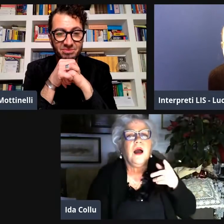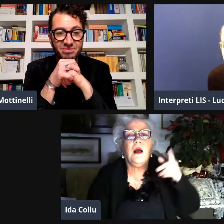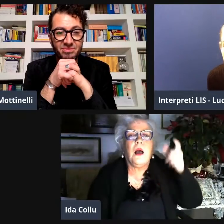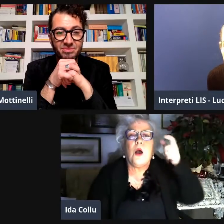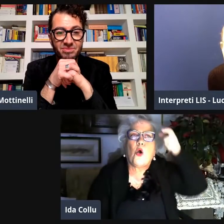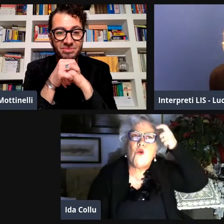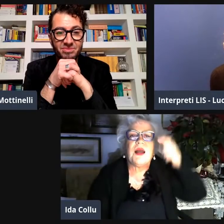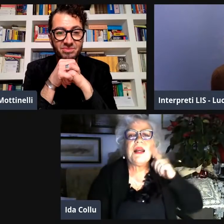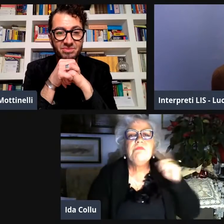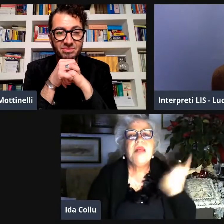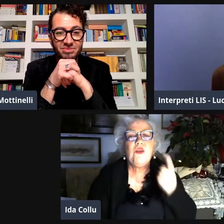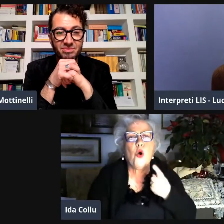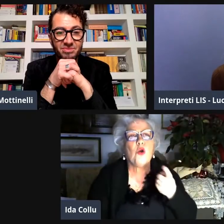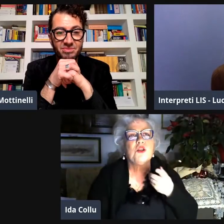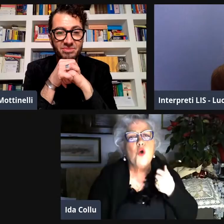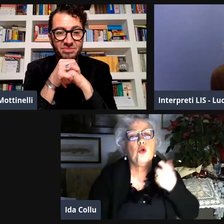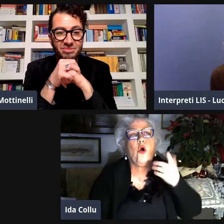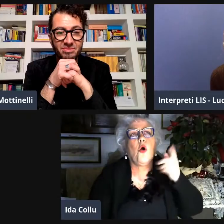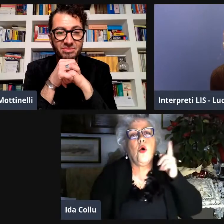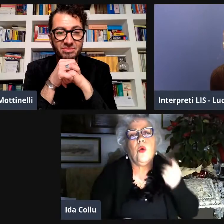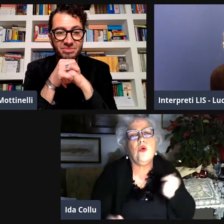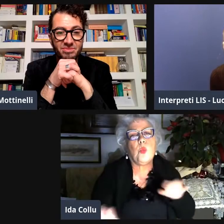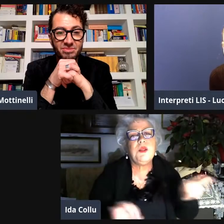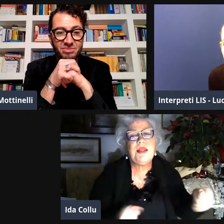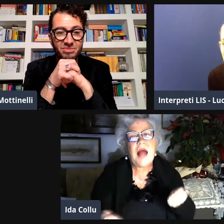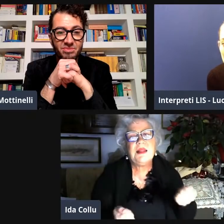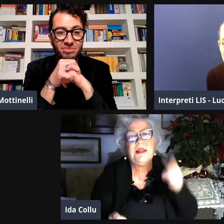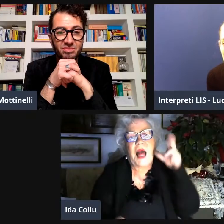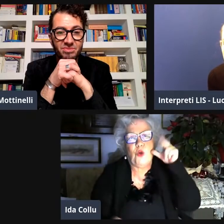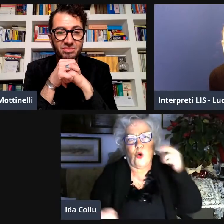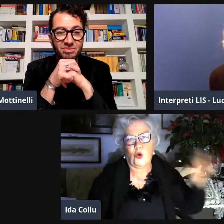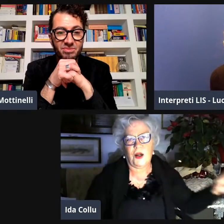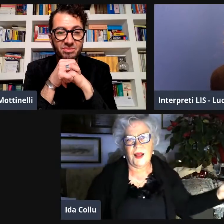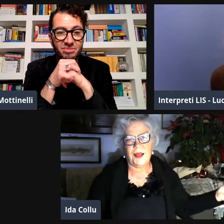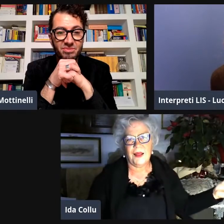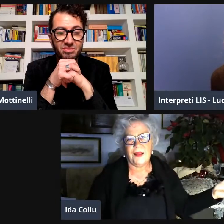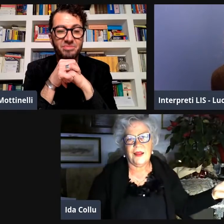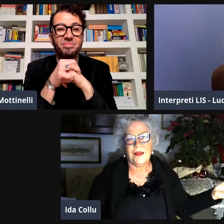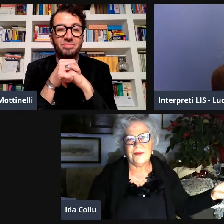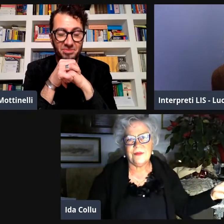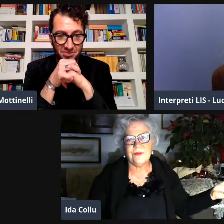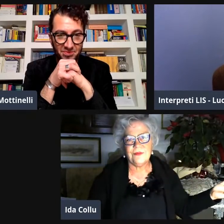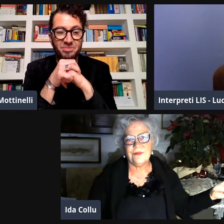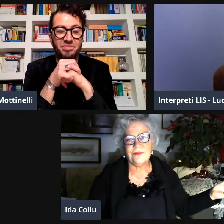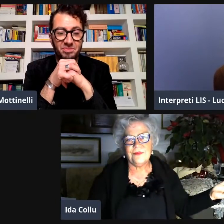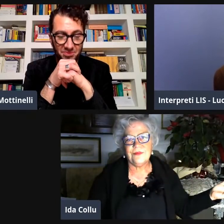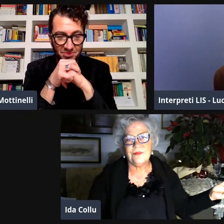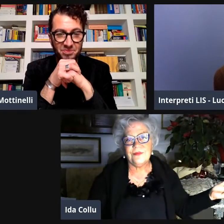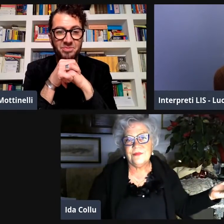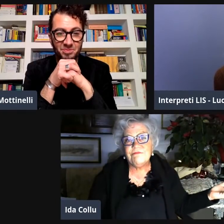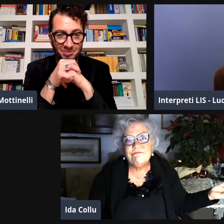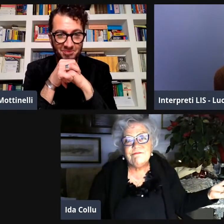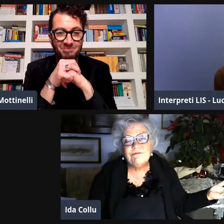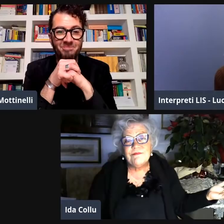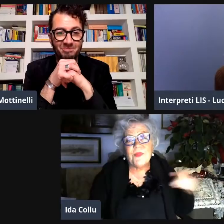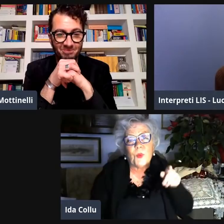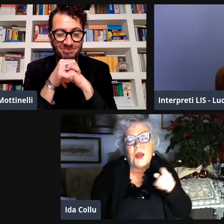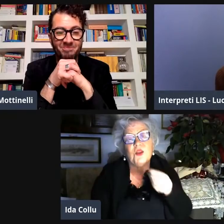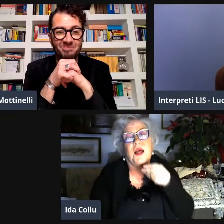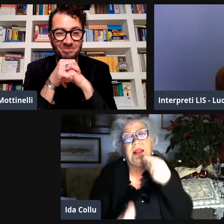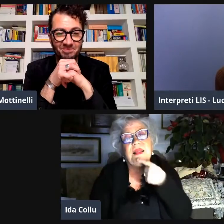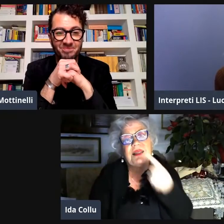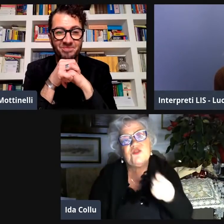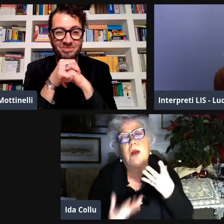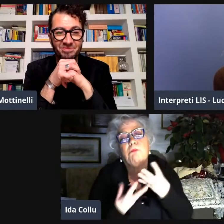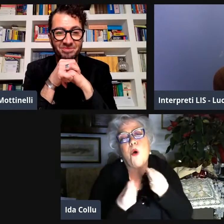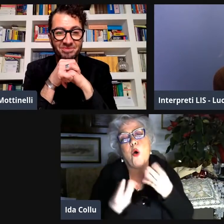le donne al governo possono essere sono i partiti